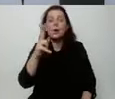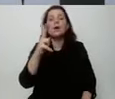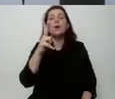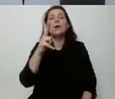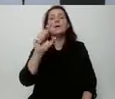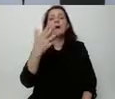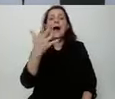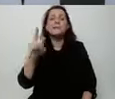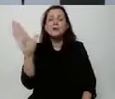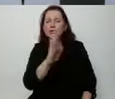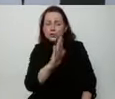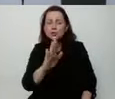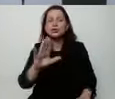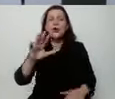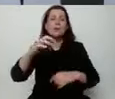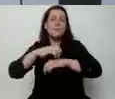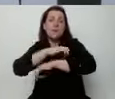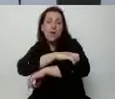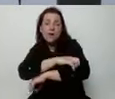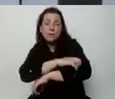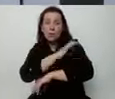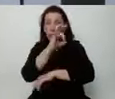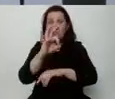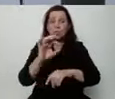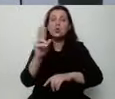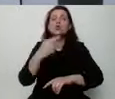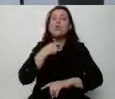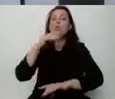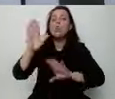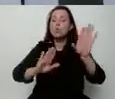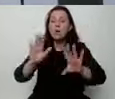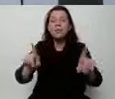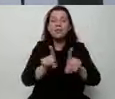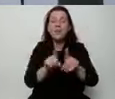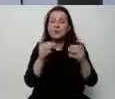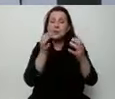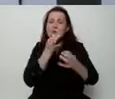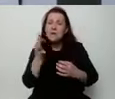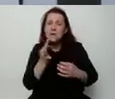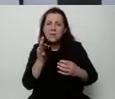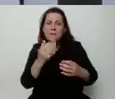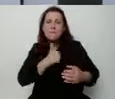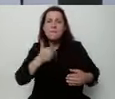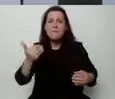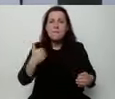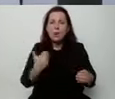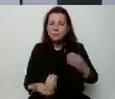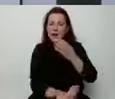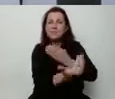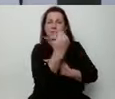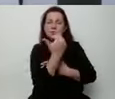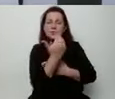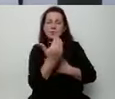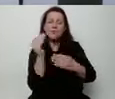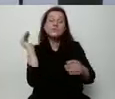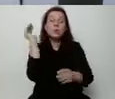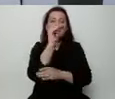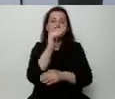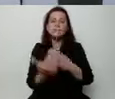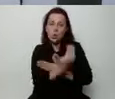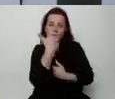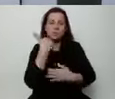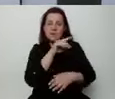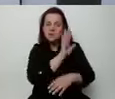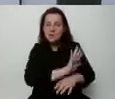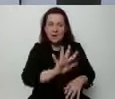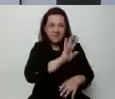czy Roberta Biedronia. I chciałabym zapytać też o Polskę Wschodnią. Jutro pan się wybiera na wschód. Tam wielkiego poparcia